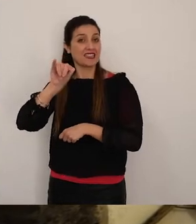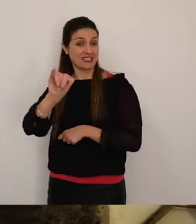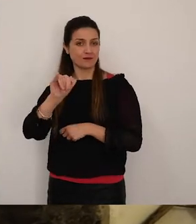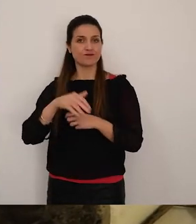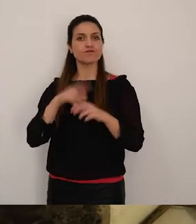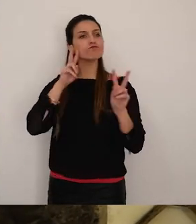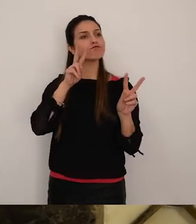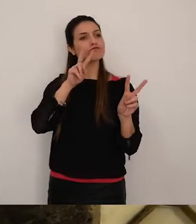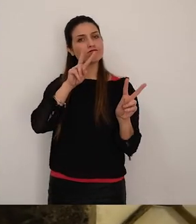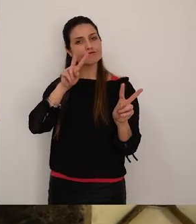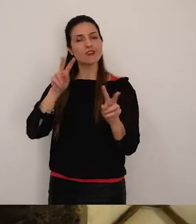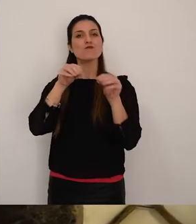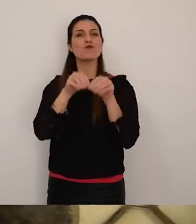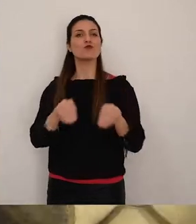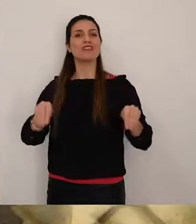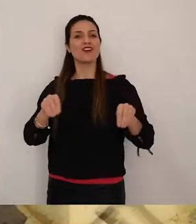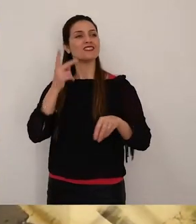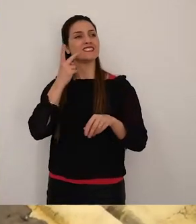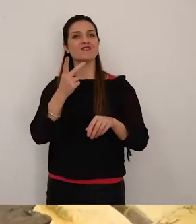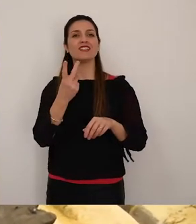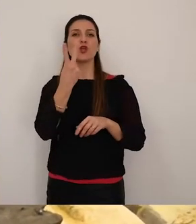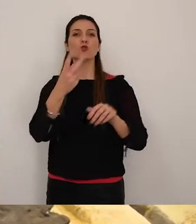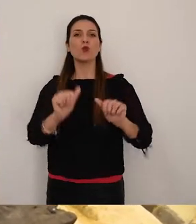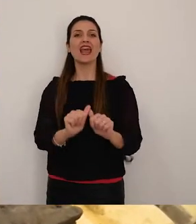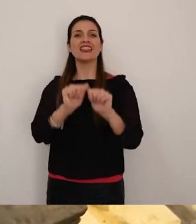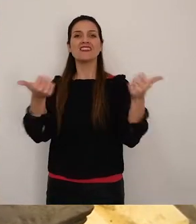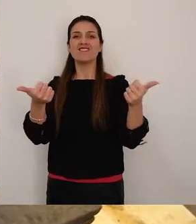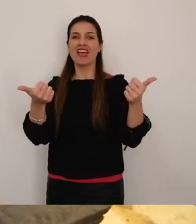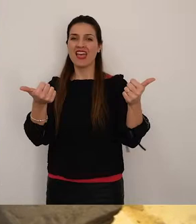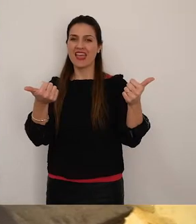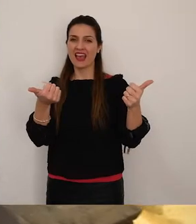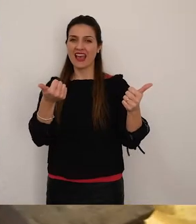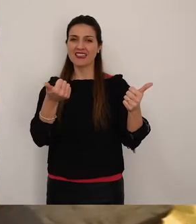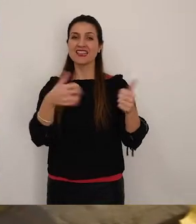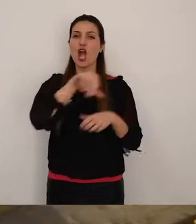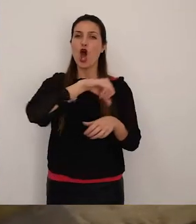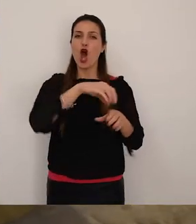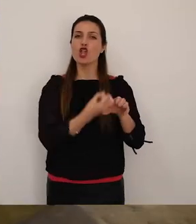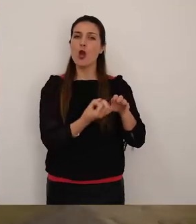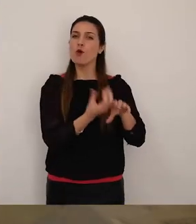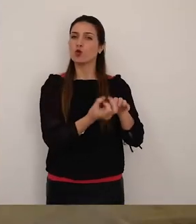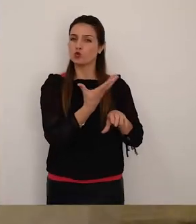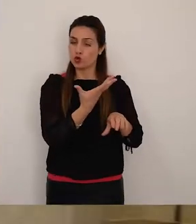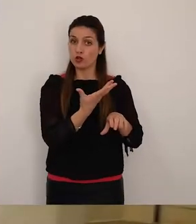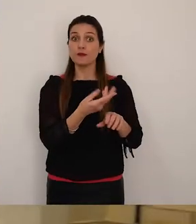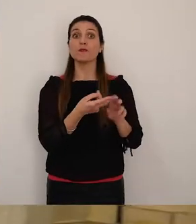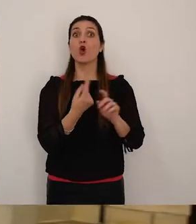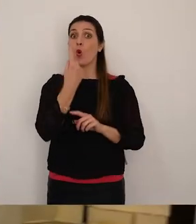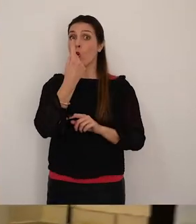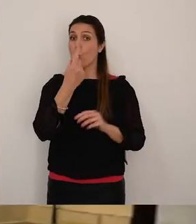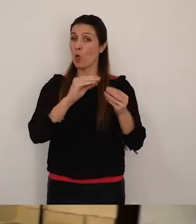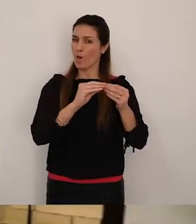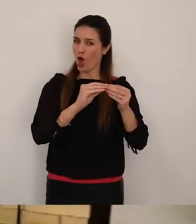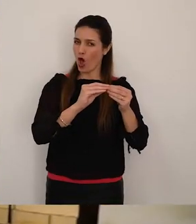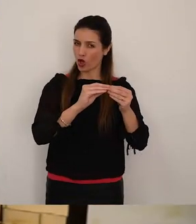Visitando il museo ci si imbatte in due differenti sistemi produttivi perfettamente riprodotti quello più antico